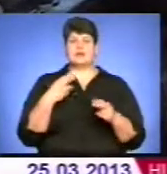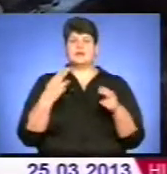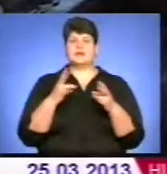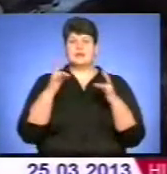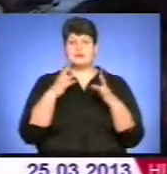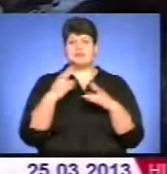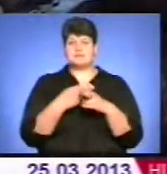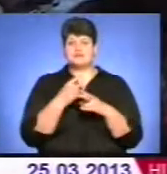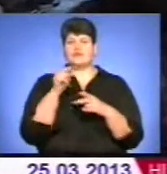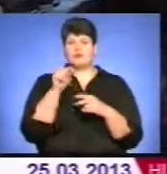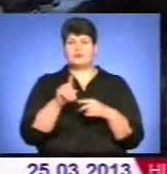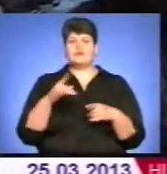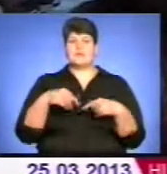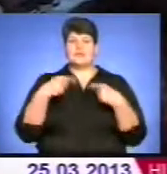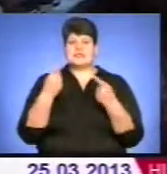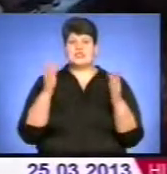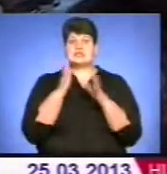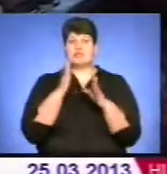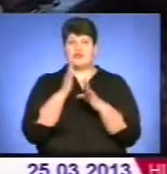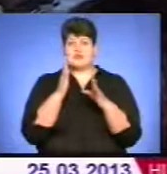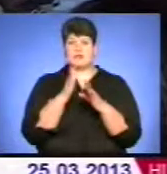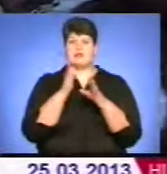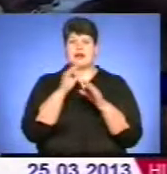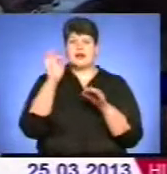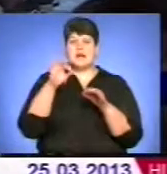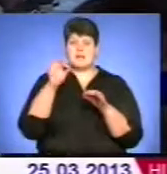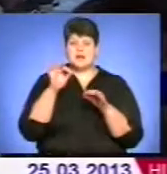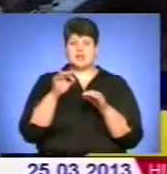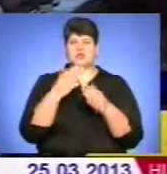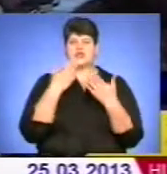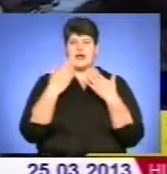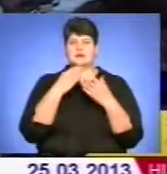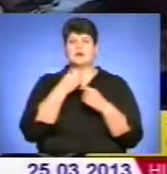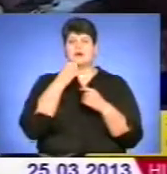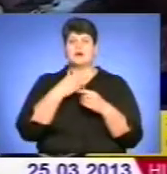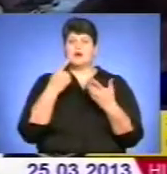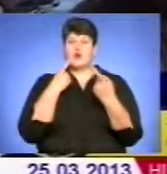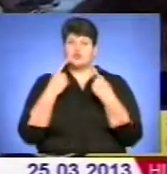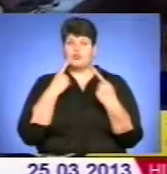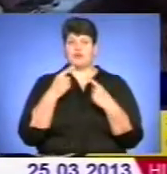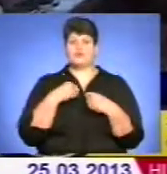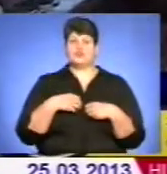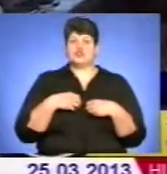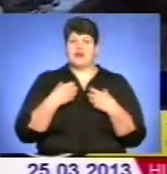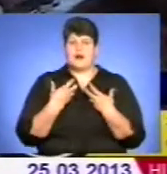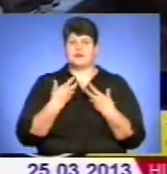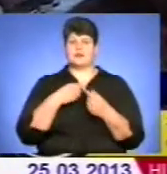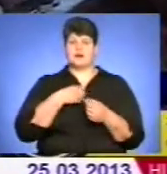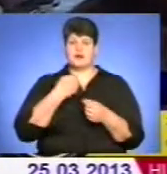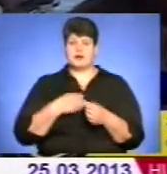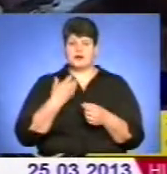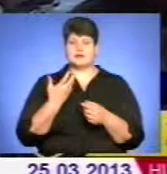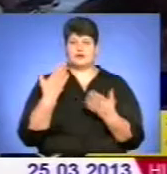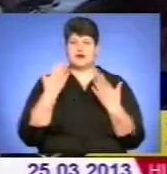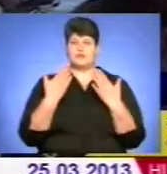що він передається через повітря. Це може бути повітряно-крапельний шлях, перерозмови, чихання, кашлі. Чи, наприклад, через повітряно